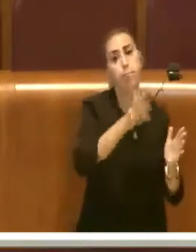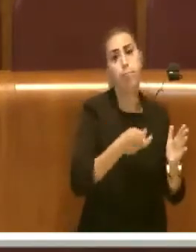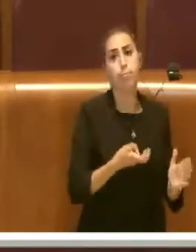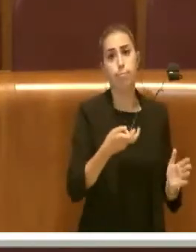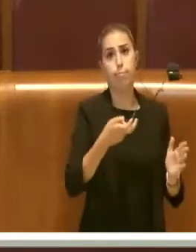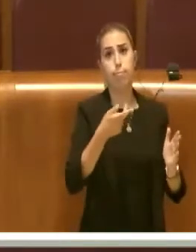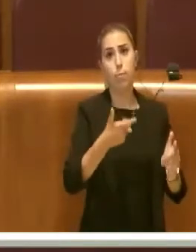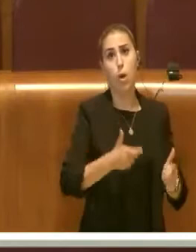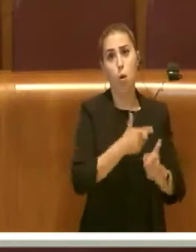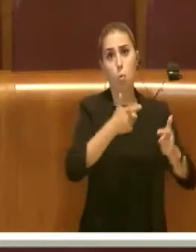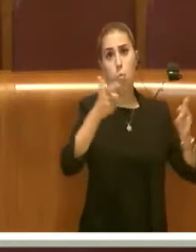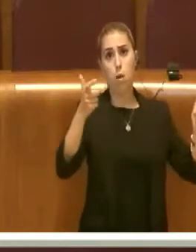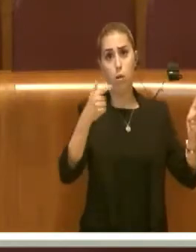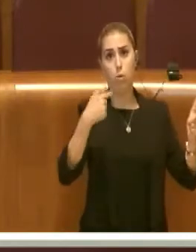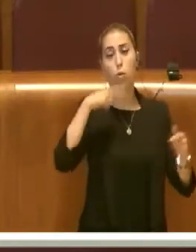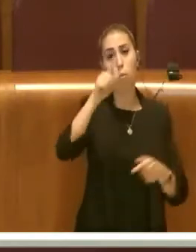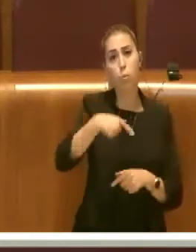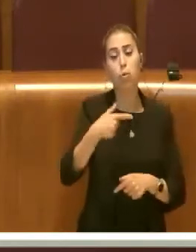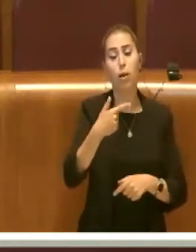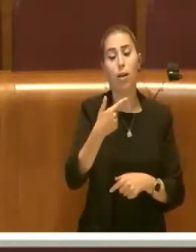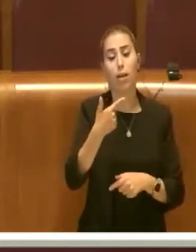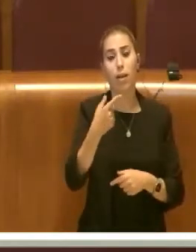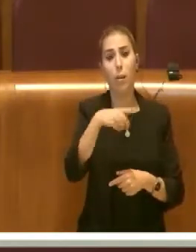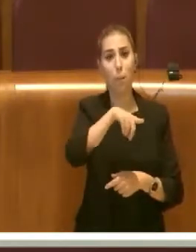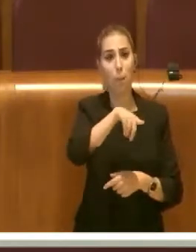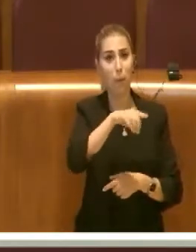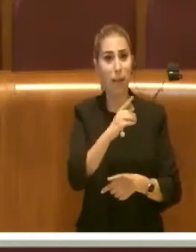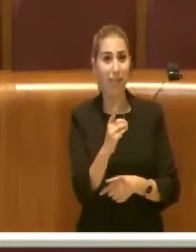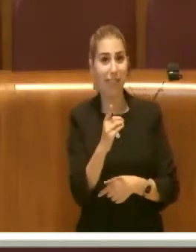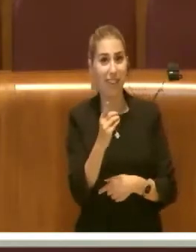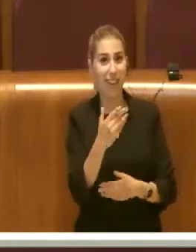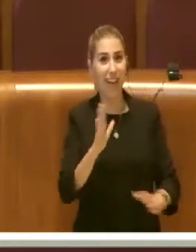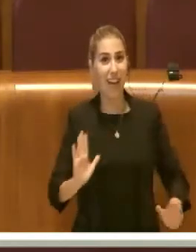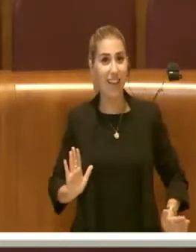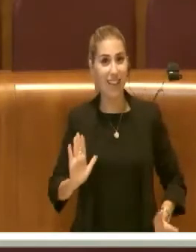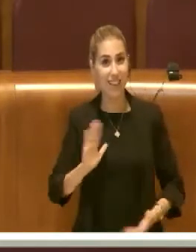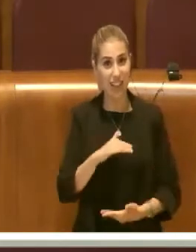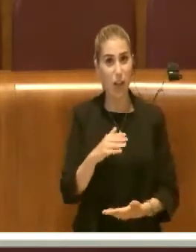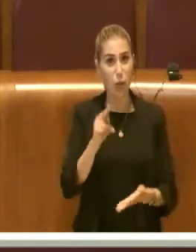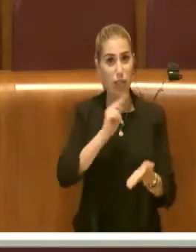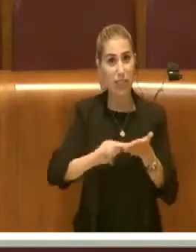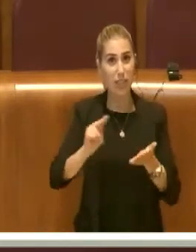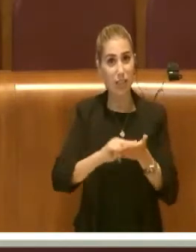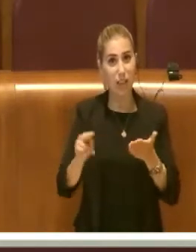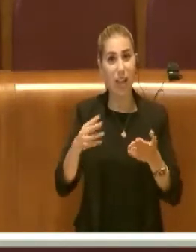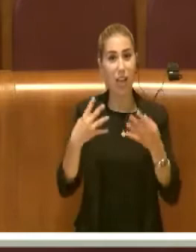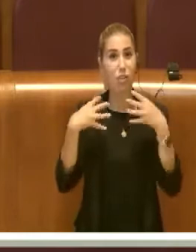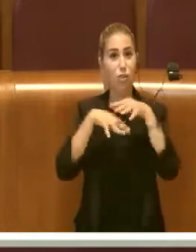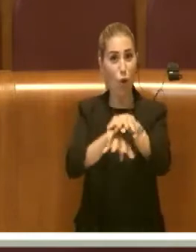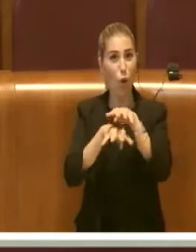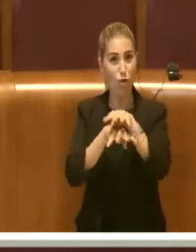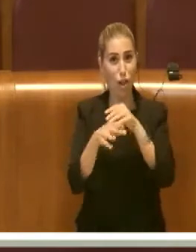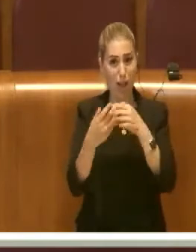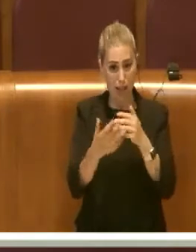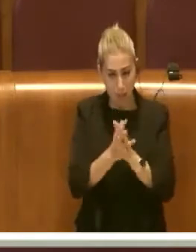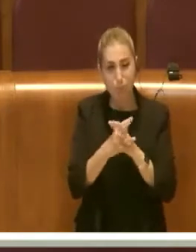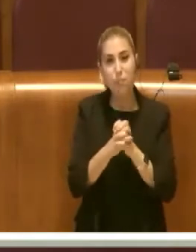il loro candidato lo scrive sui social. Questo significa che non hanno letto i documenti che stiamo appena